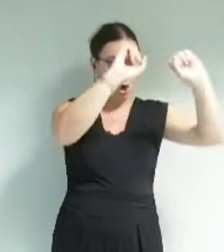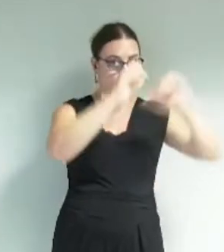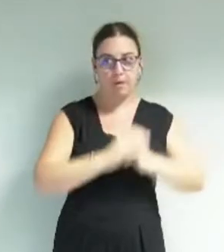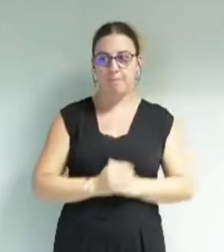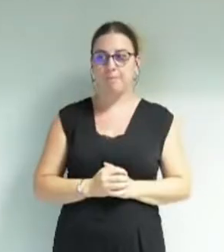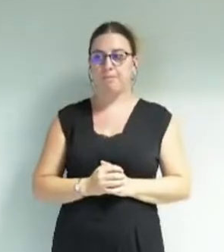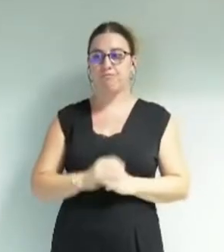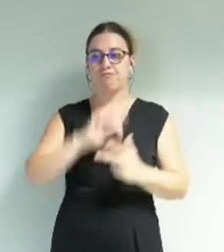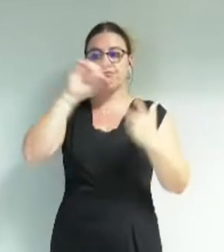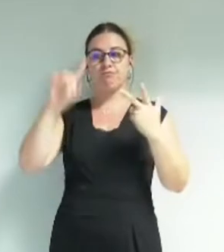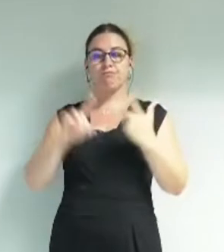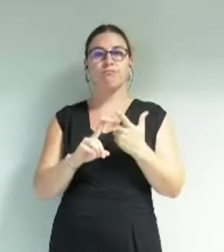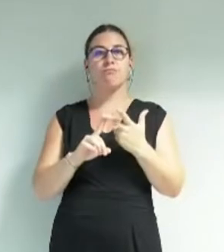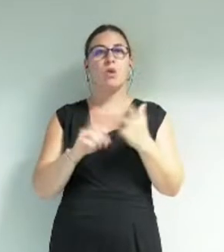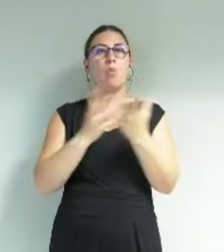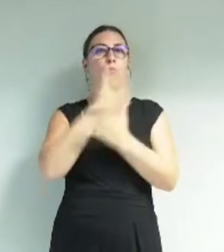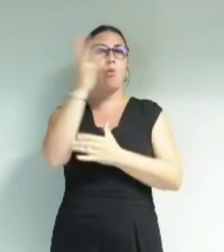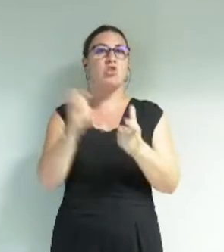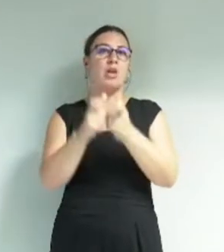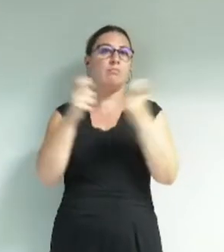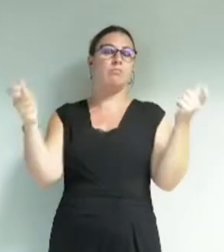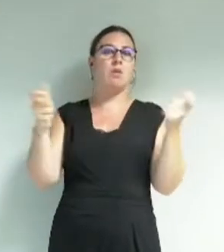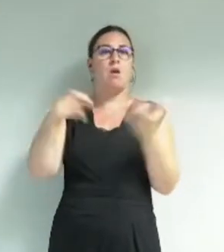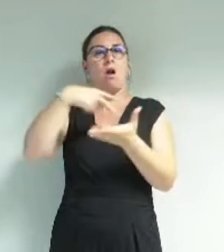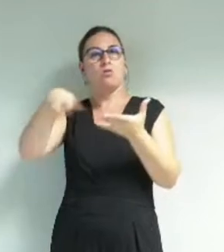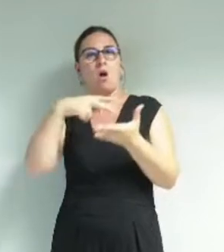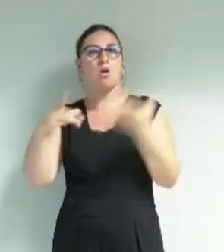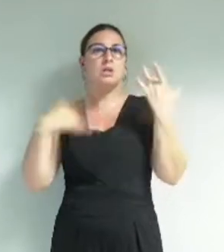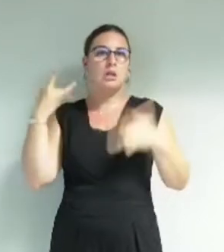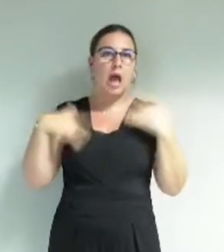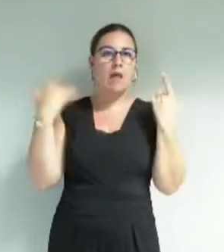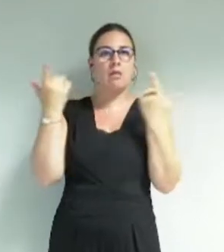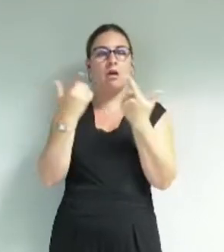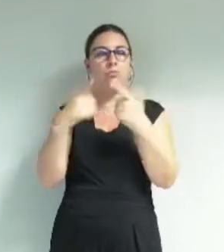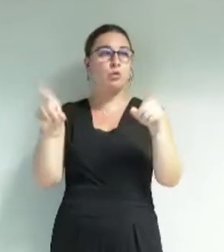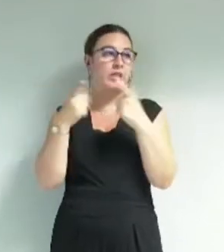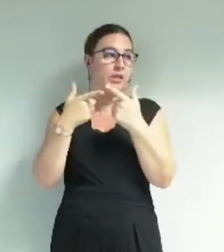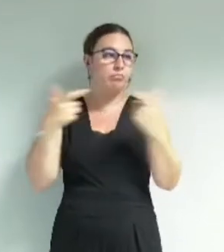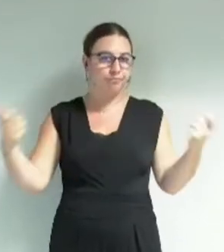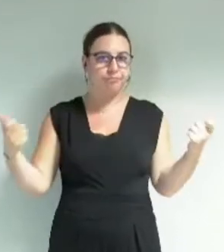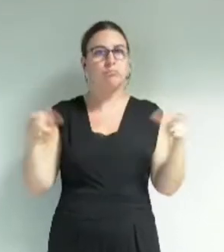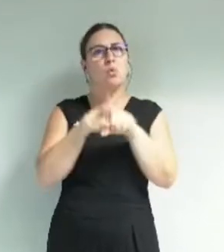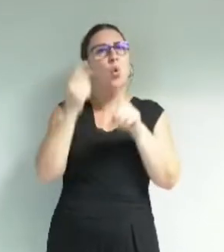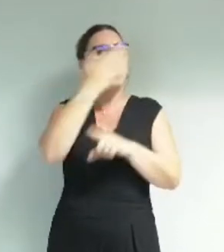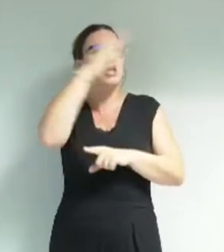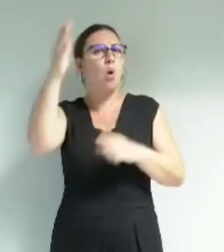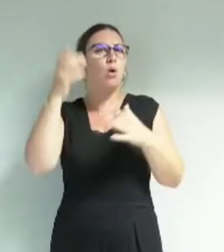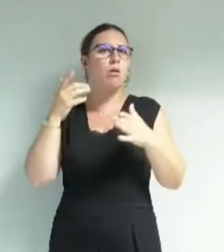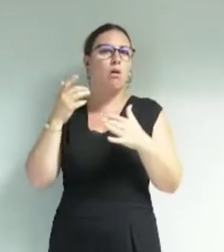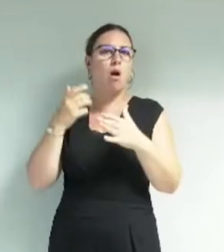et le projet d'établissement du conservatoire, ainsi que les nouveaux dispositifs d'aide aux acteurs culturels.